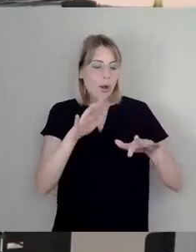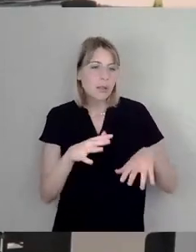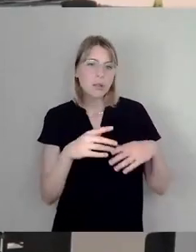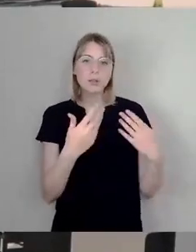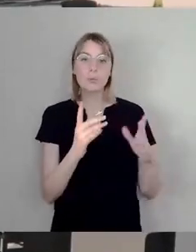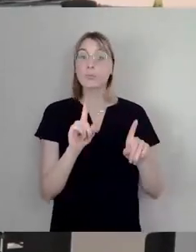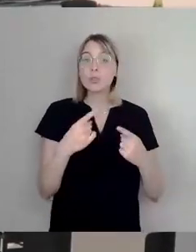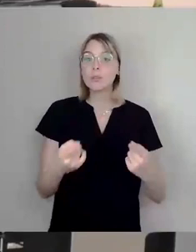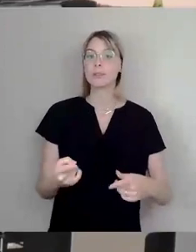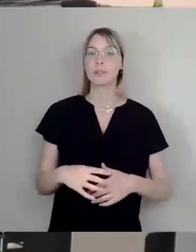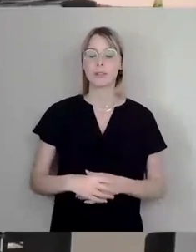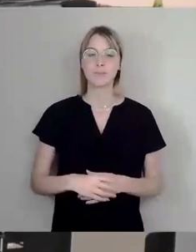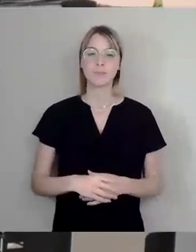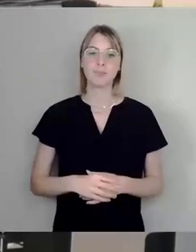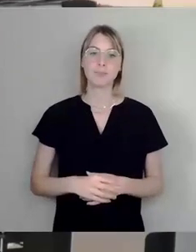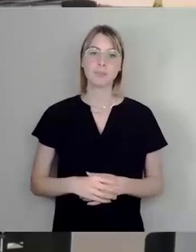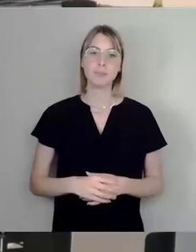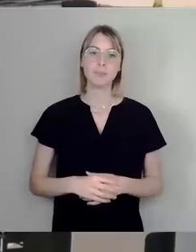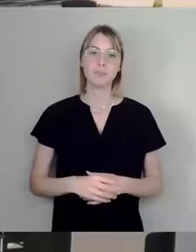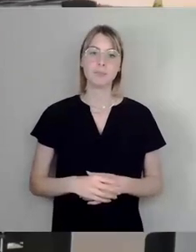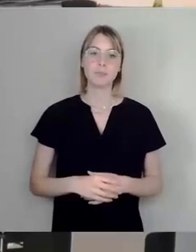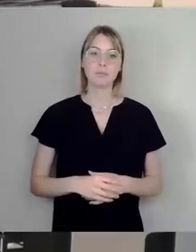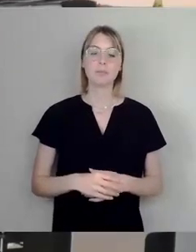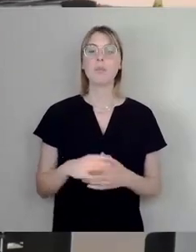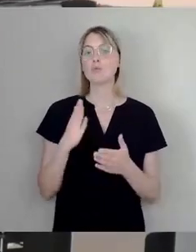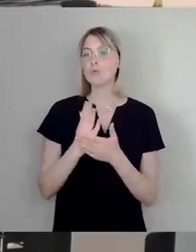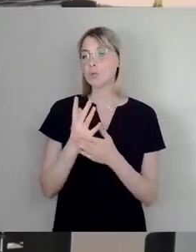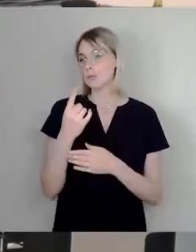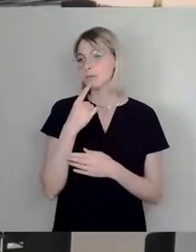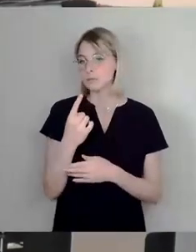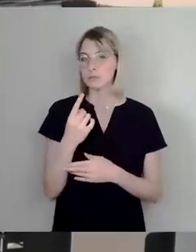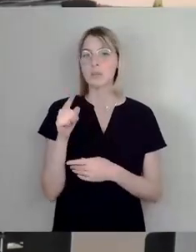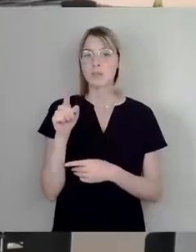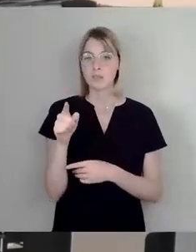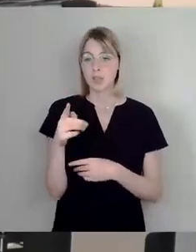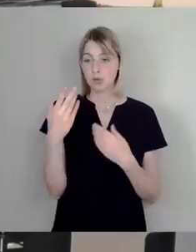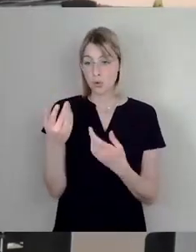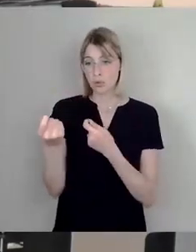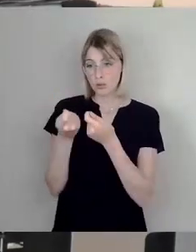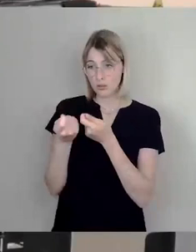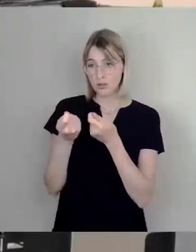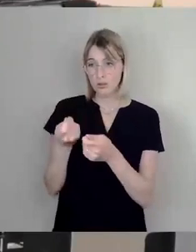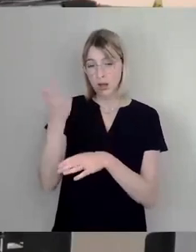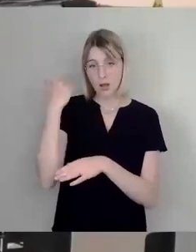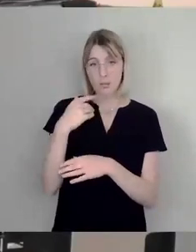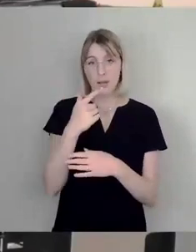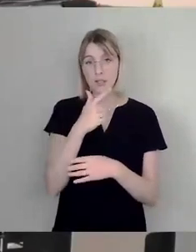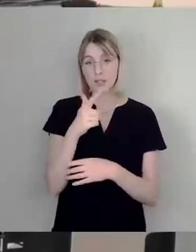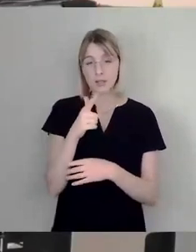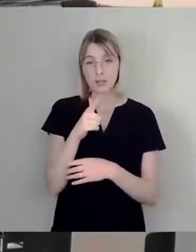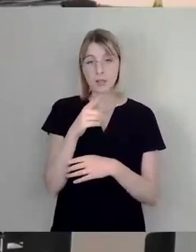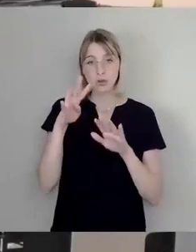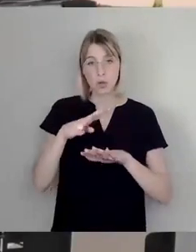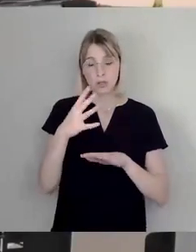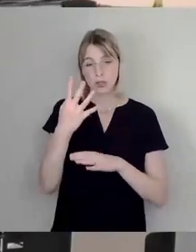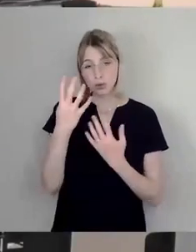wurde ja schon angesprochen. Wenn die sozusagen so reguliert worden wäre, schon Anfang der 90er wie heute, dann hätte sie